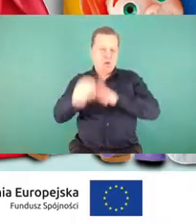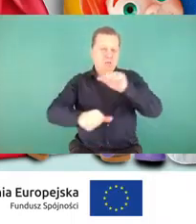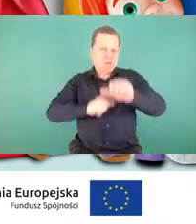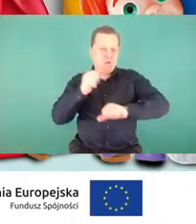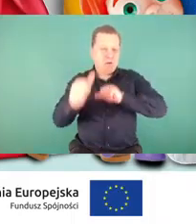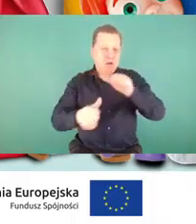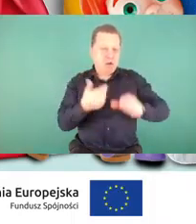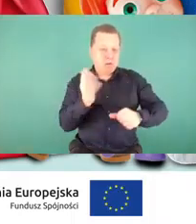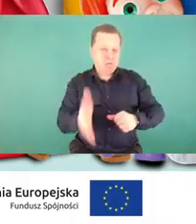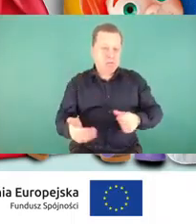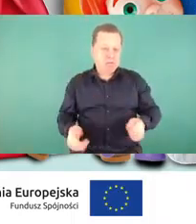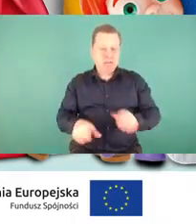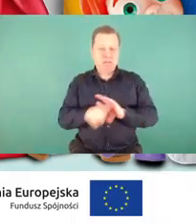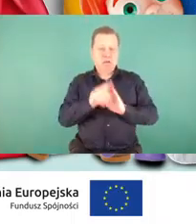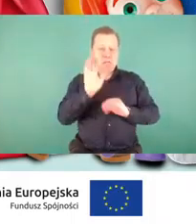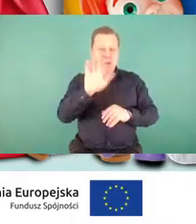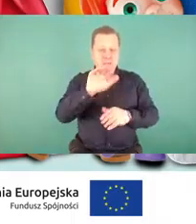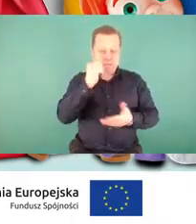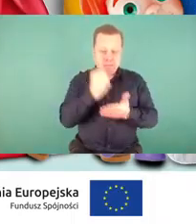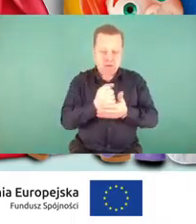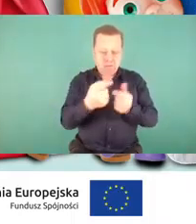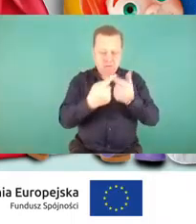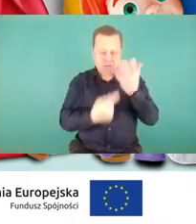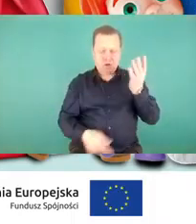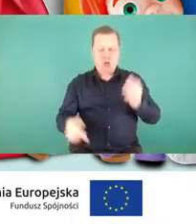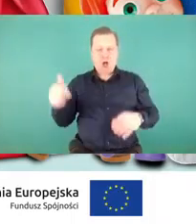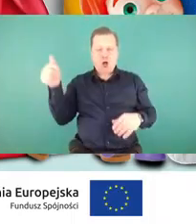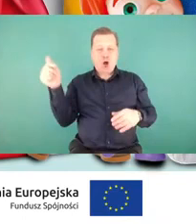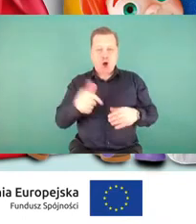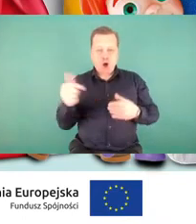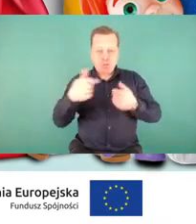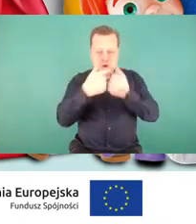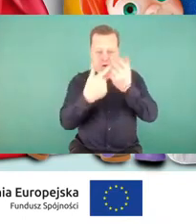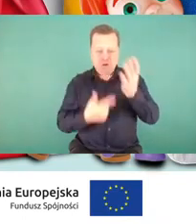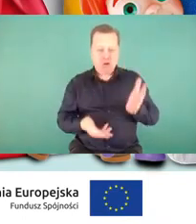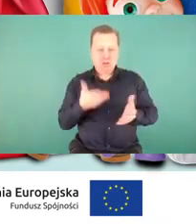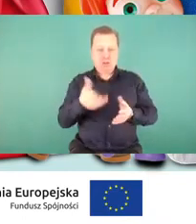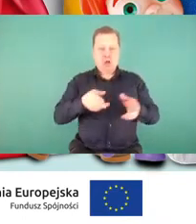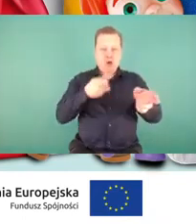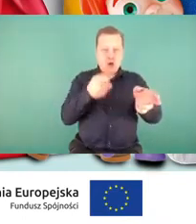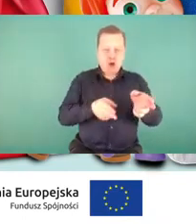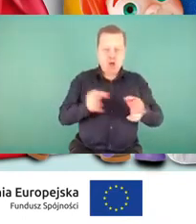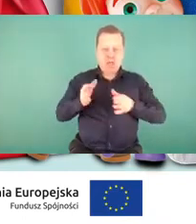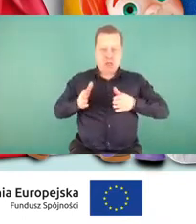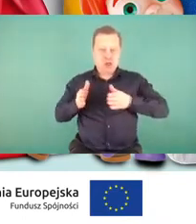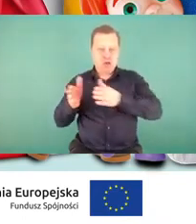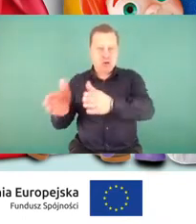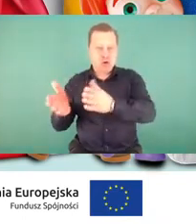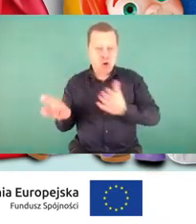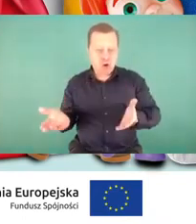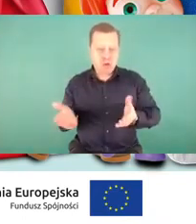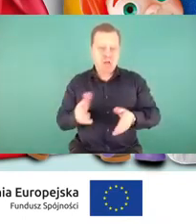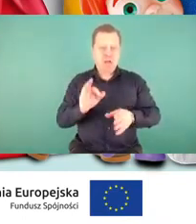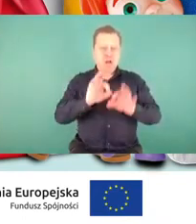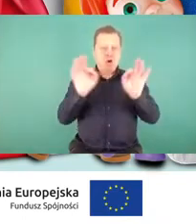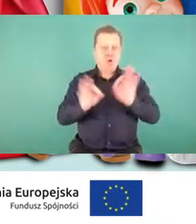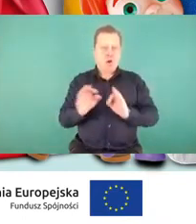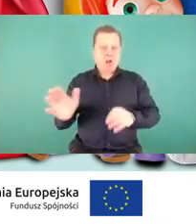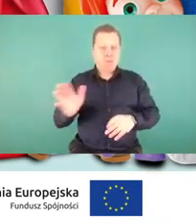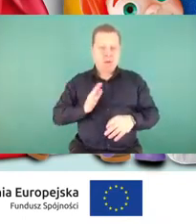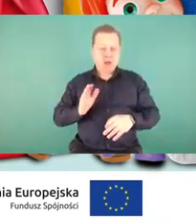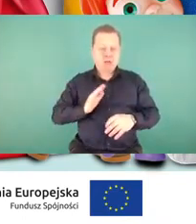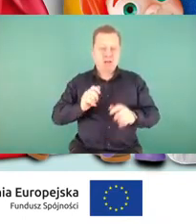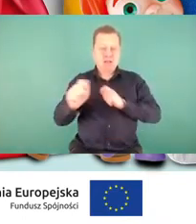i praw i obowiązków w obszarze kolejowym, ale również na drodze i tego wszystkiego, czym jest w ogóle kwestia bezpieczeństwa w transporcie.